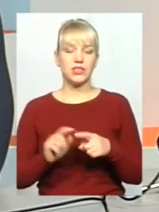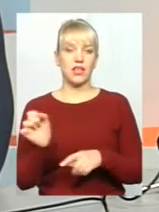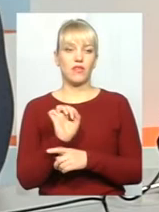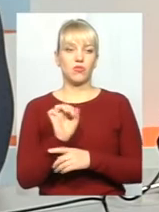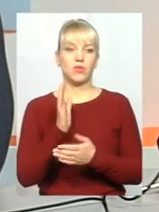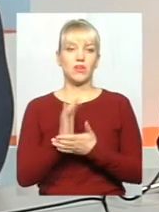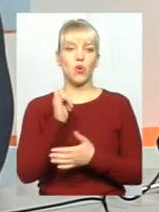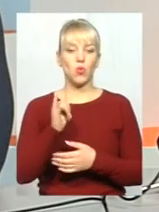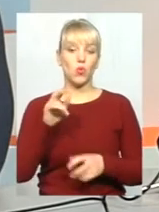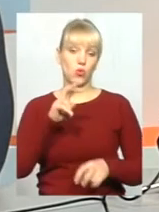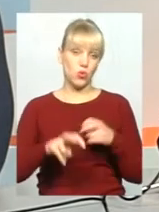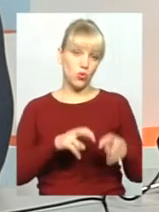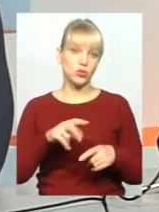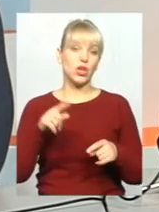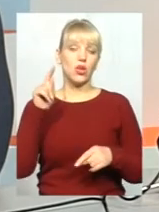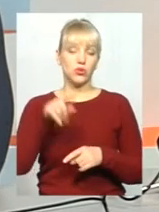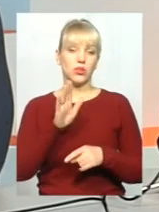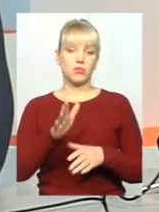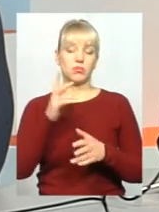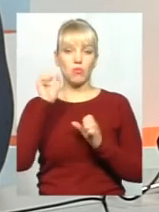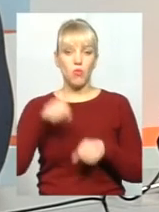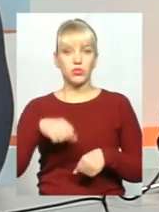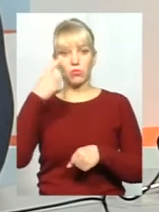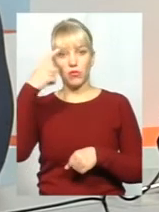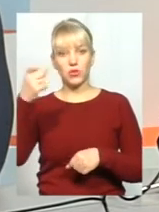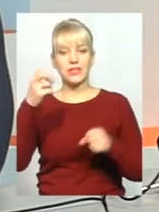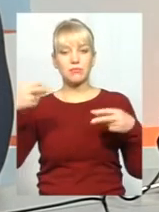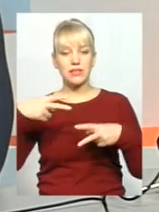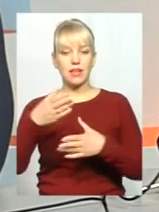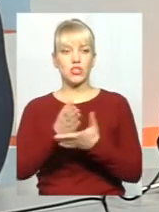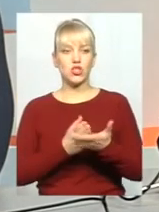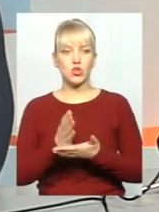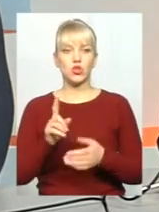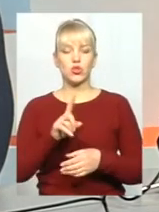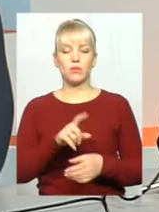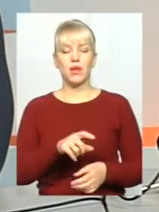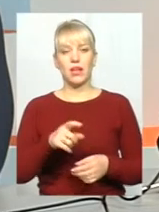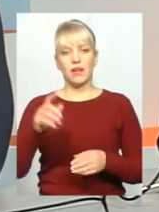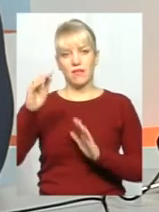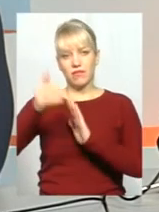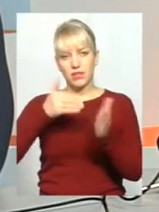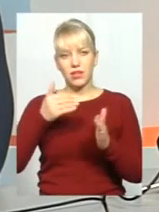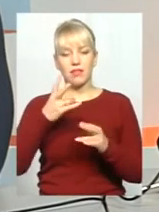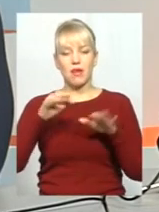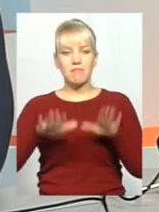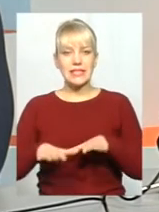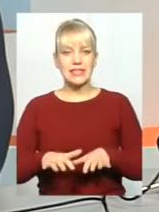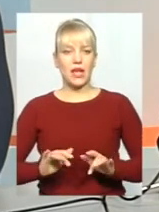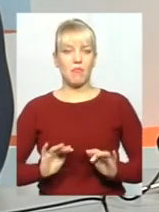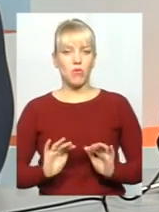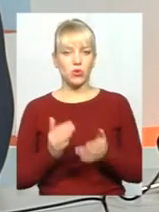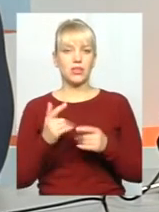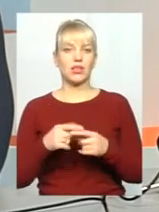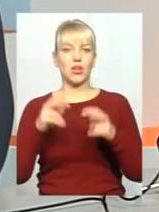прикладу, в розшуку. Тоді ми можемо повідомити спеціальні служби для того, щоб вони далі вже виїжджали на місце події і розбиралися, по суті, з даним